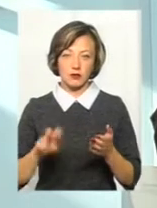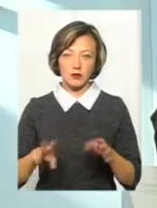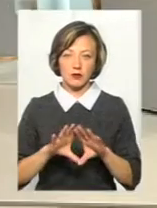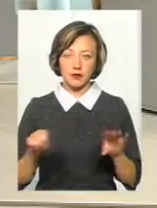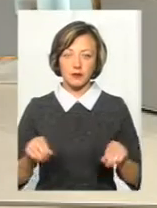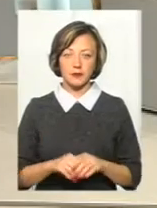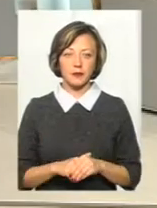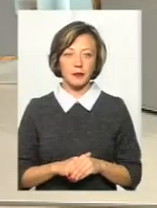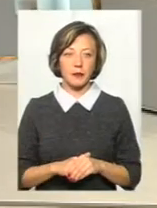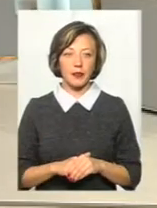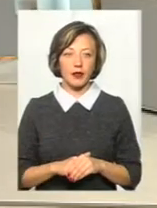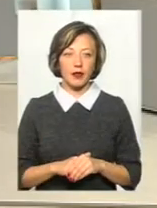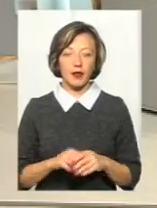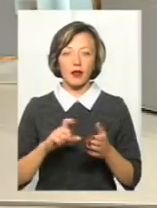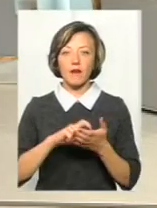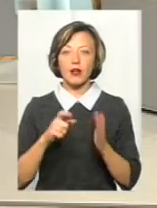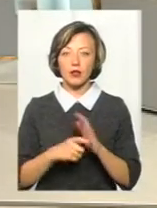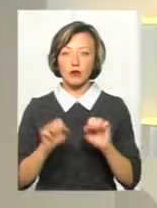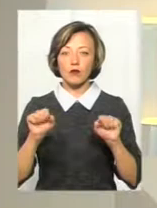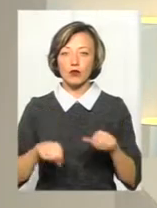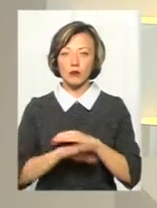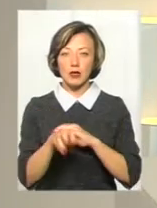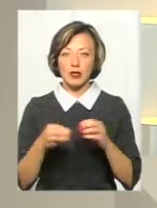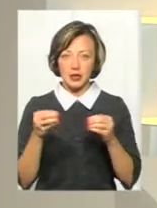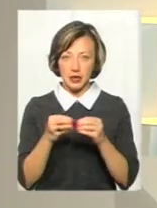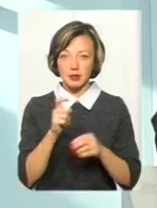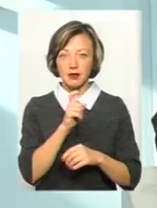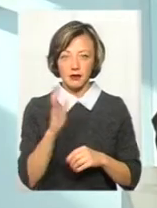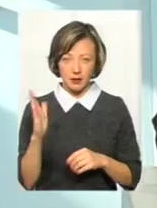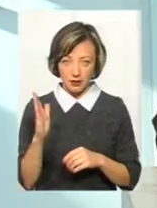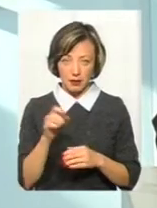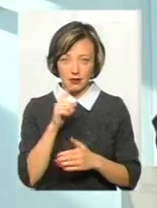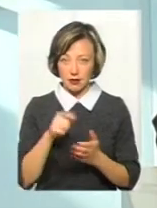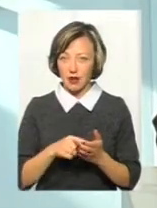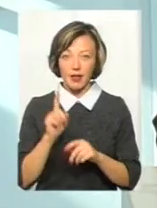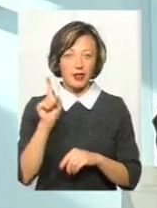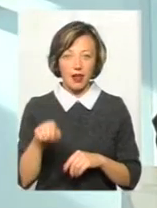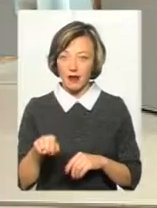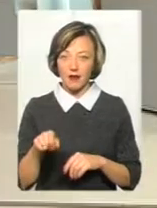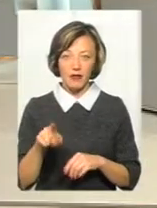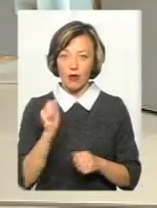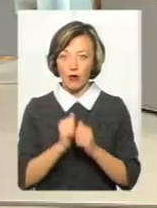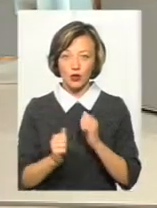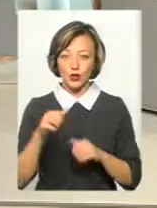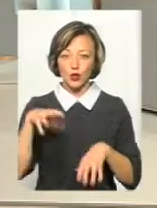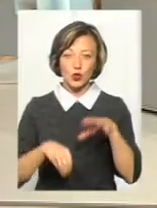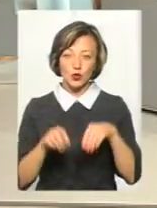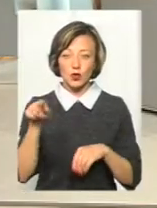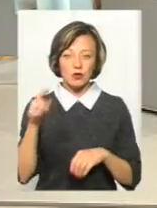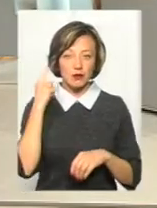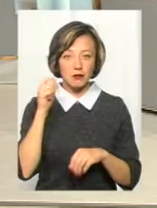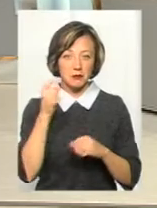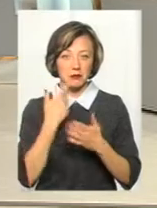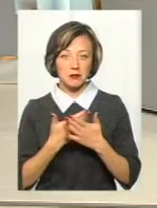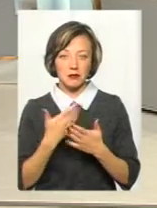Тобто квартиру можна пограбувати за 10 хвилин? Звичайно. І навіть не кожен сусід може щось